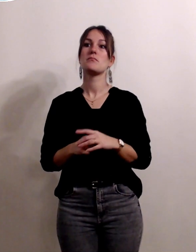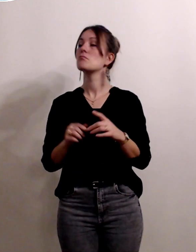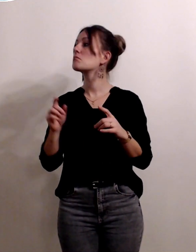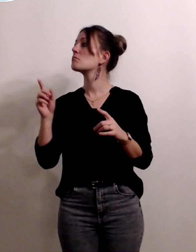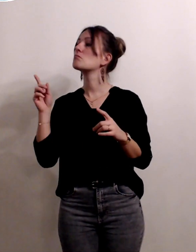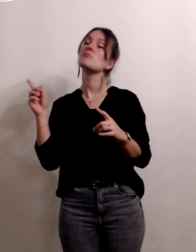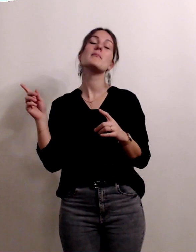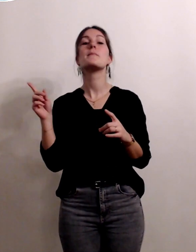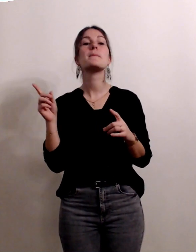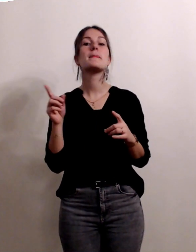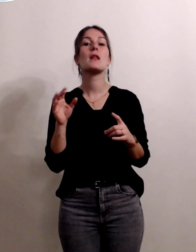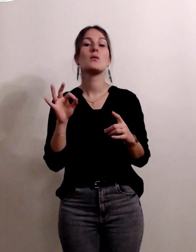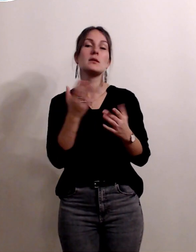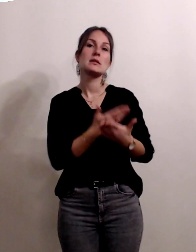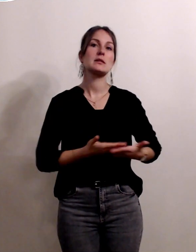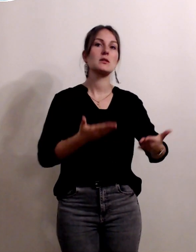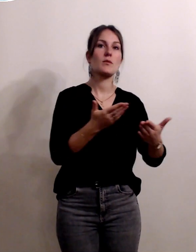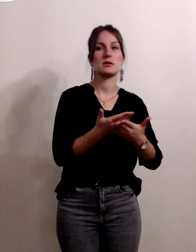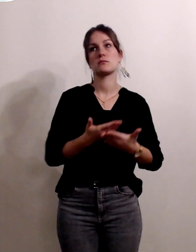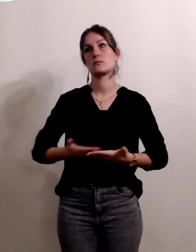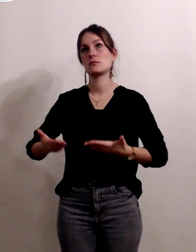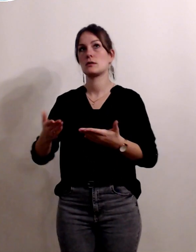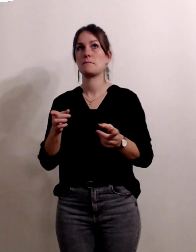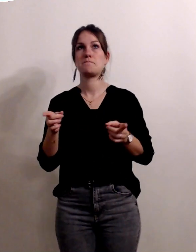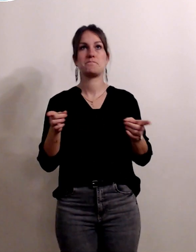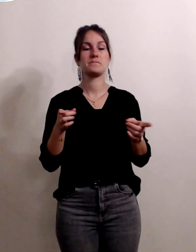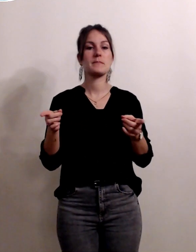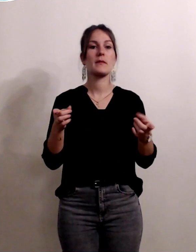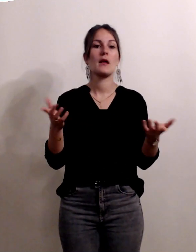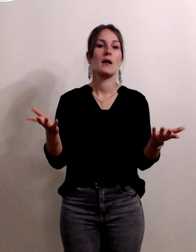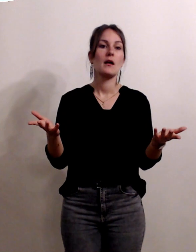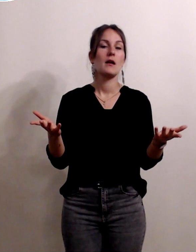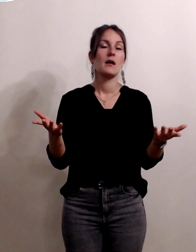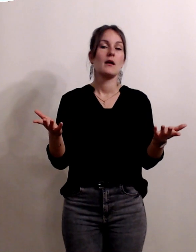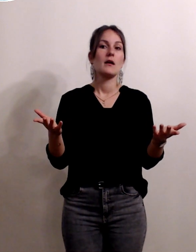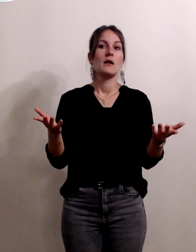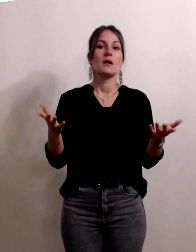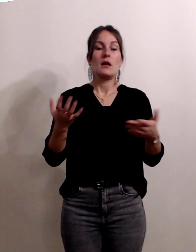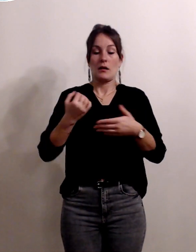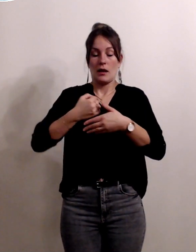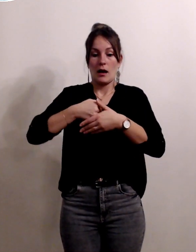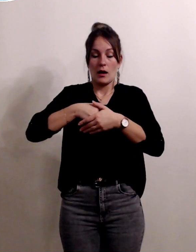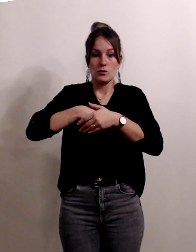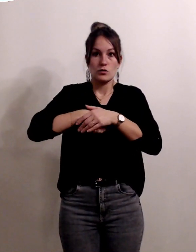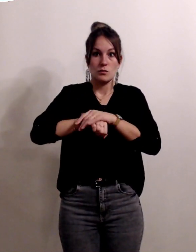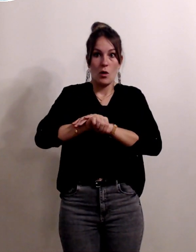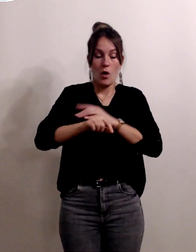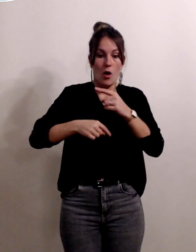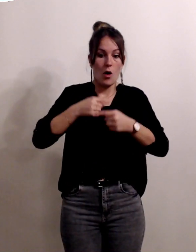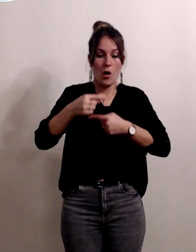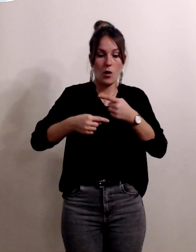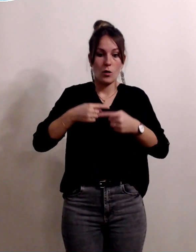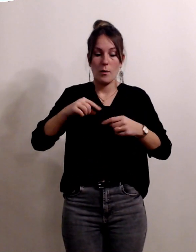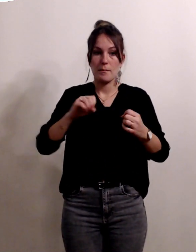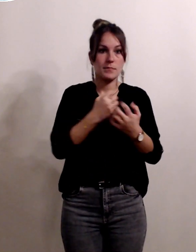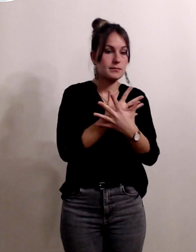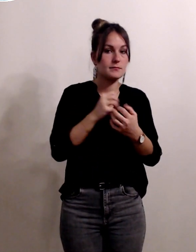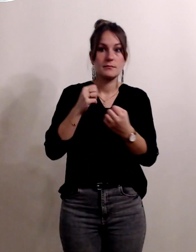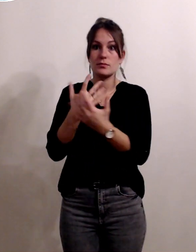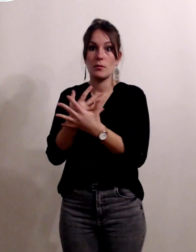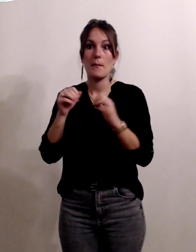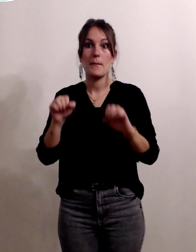il y a deux situations qui ne peuvent pas être prévenues en cours d'accouchement en cours de travail